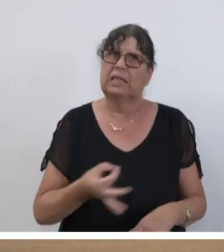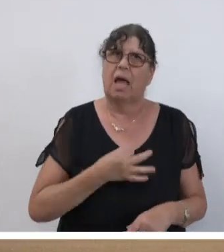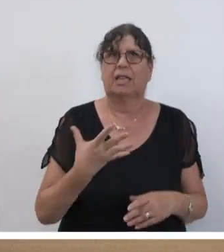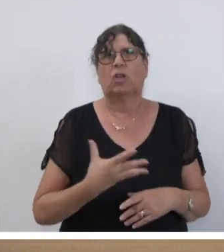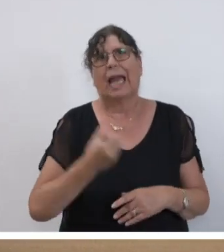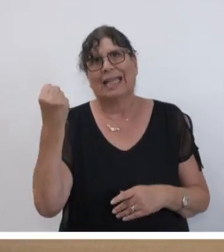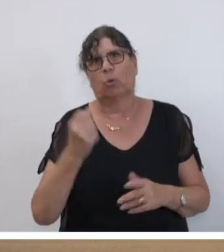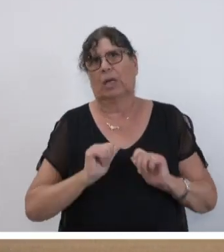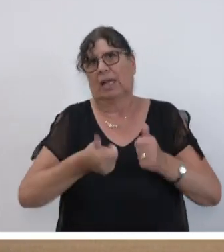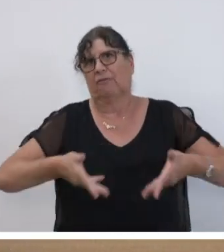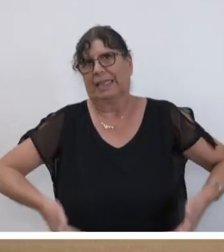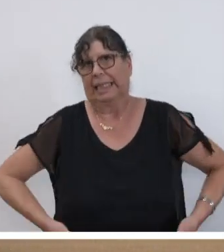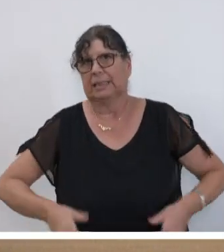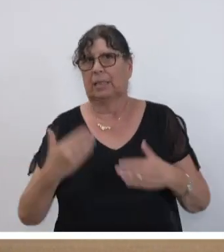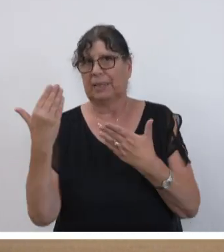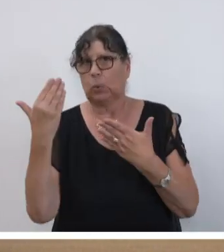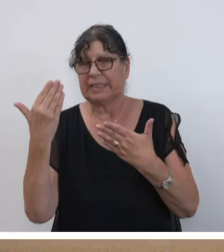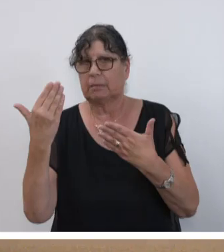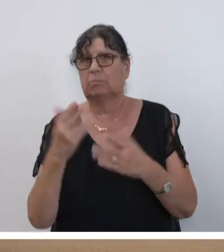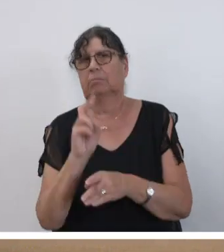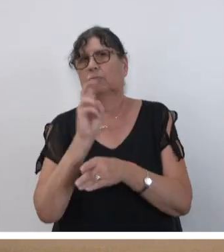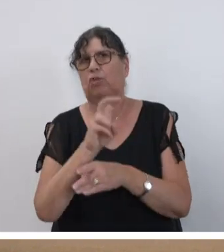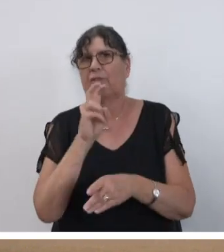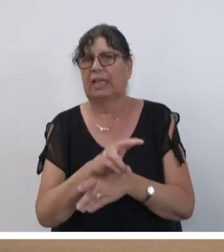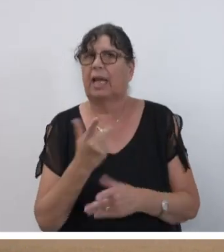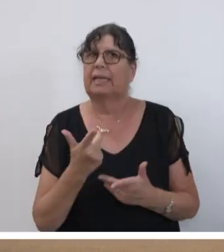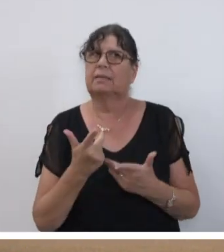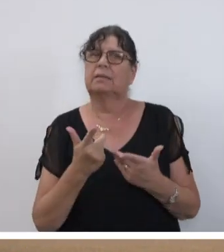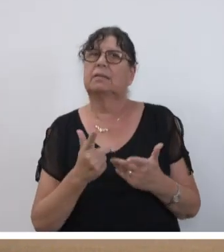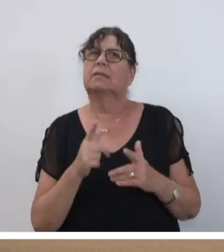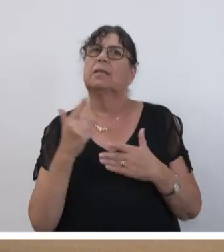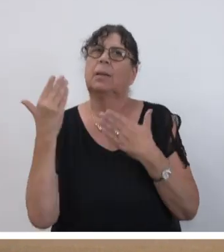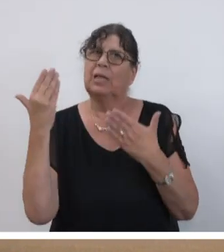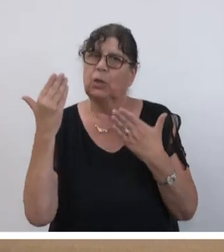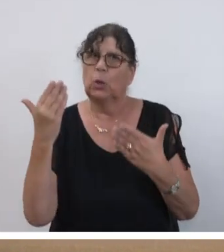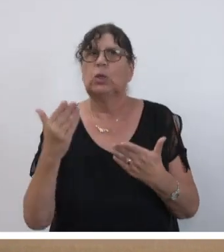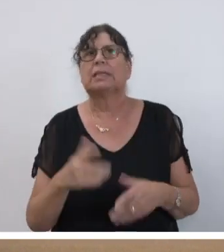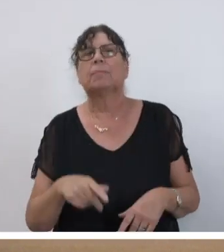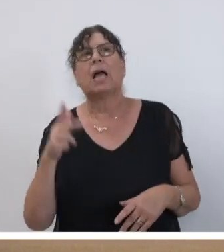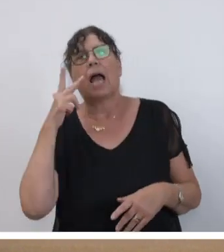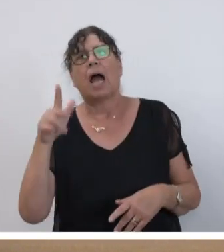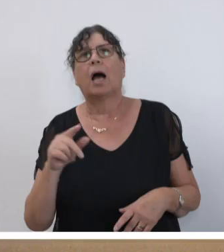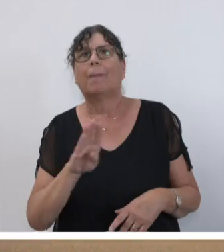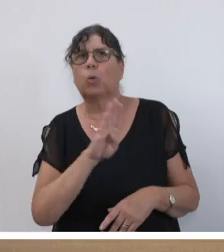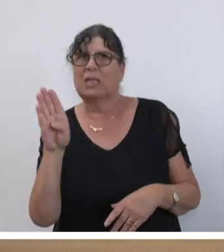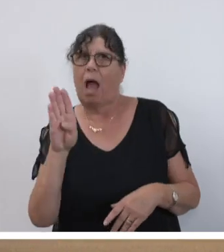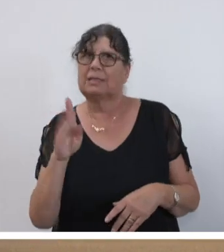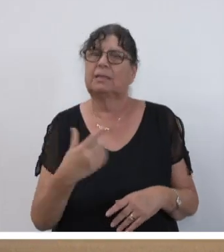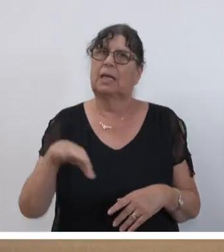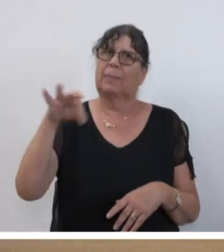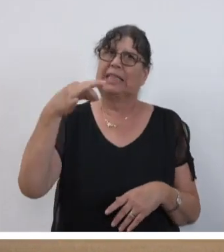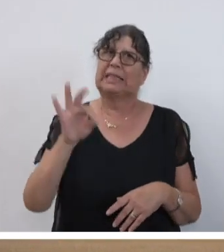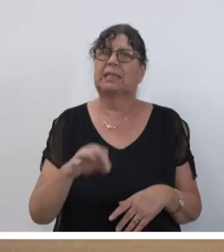Rettungs- und Hilfsdienste begrüßen. Stellvertretend erlaube ich mir zu begrüßen, Herrn Michael Burkhardt, Präsident des Deutschen Roten